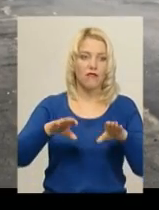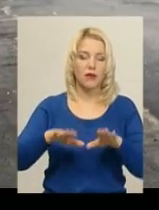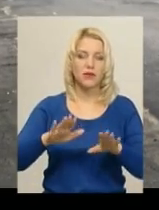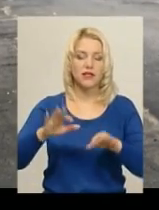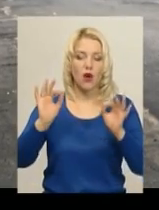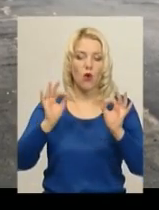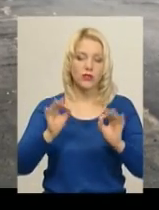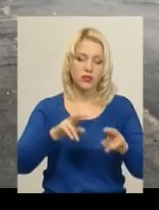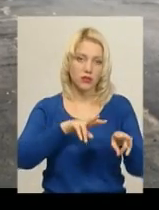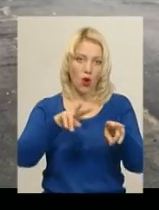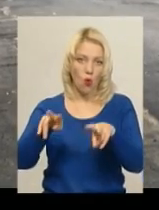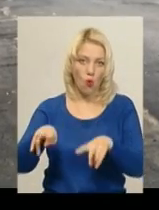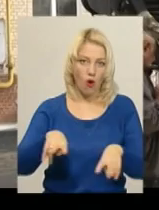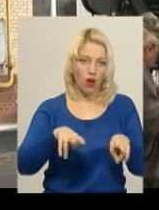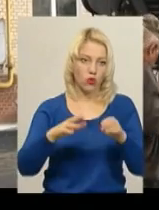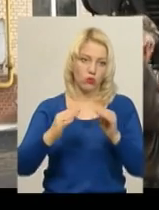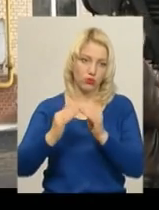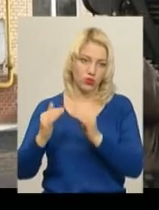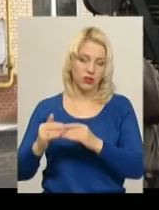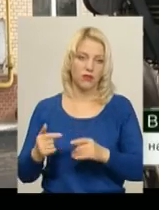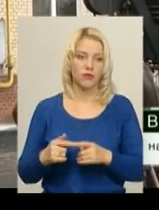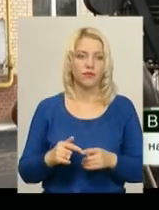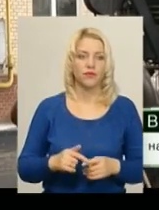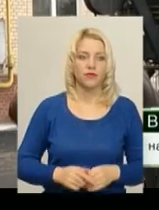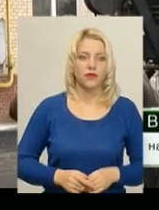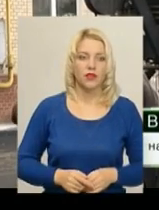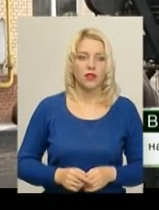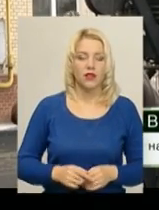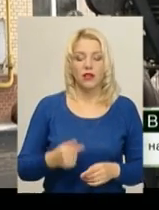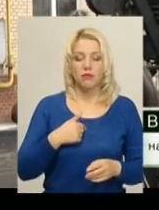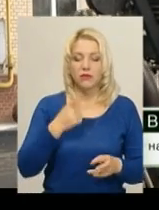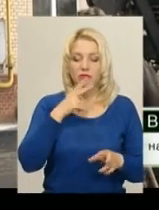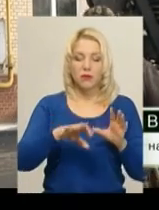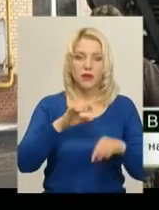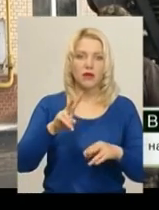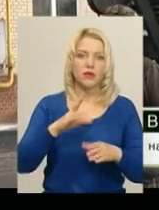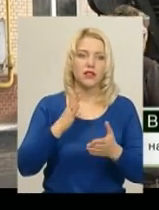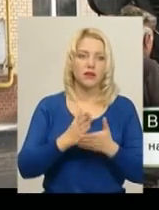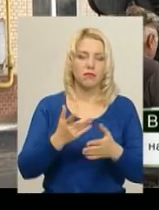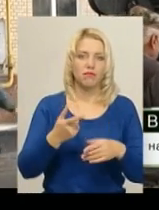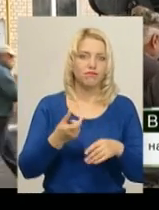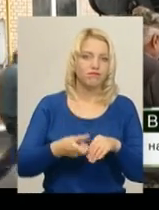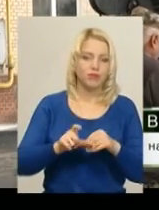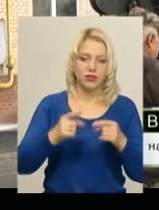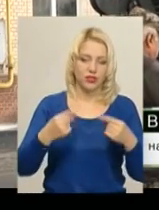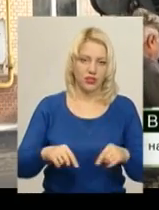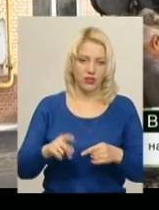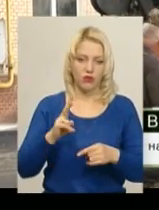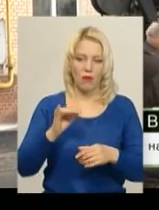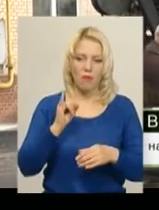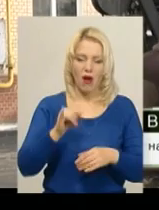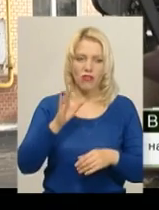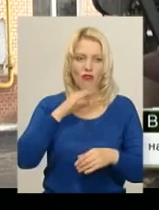огляду будинків, каже Василь Новочок. Вибираємо ті, які є найбільш критичними, то або дуже погане